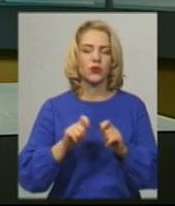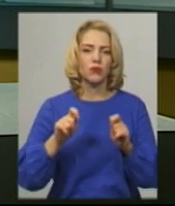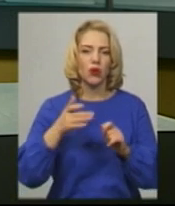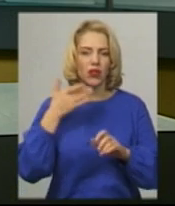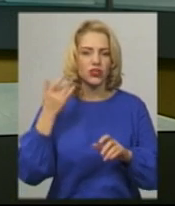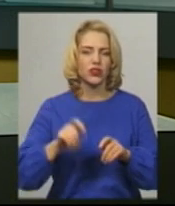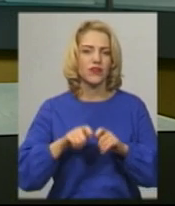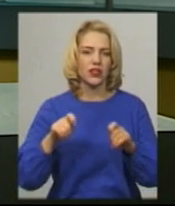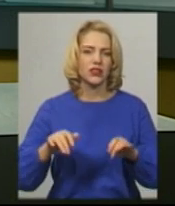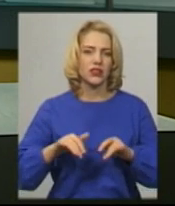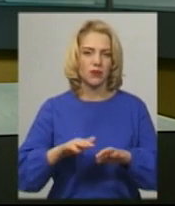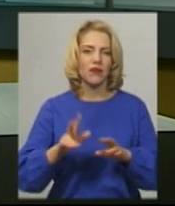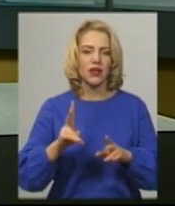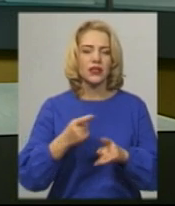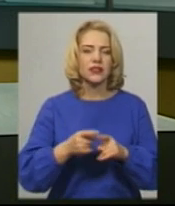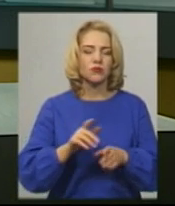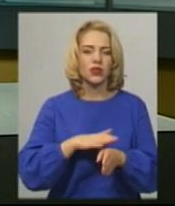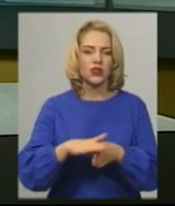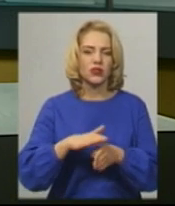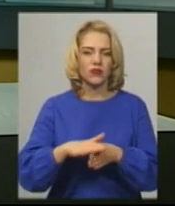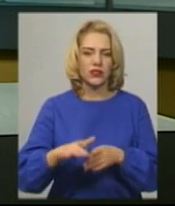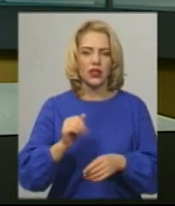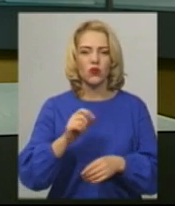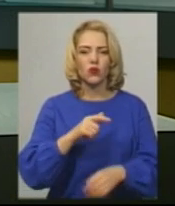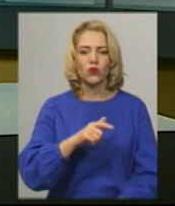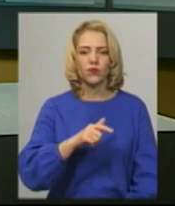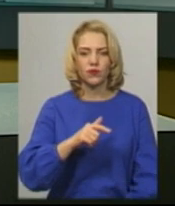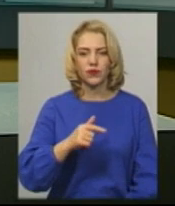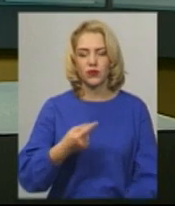реалізовуватись проєкт у «Лісогрнівецькій ОТГ» – дивіться далі у сюжеті.